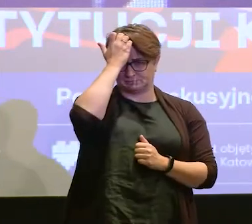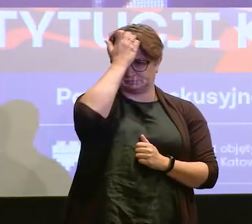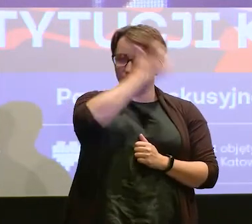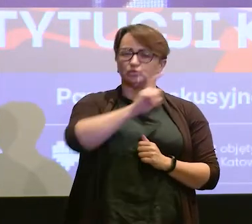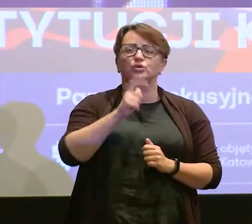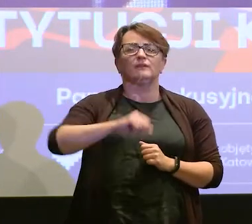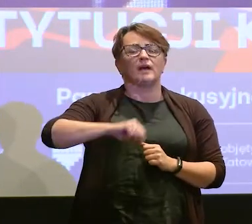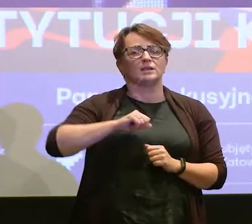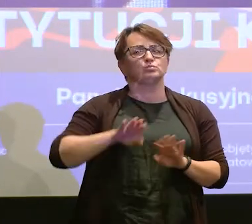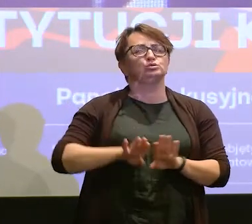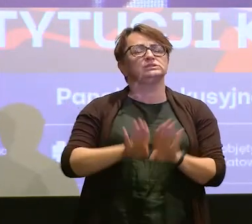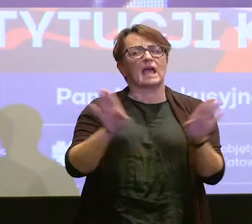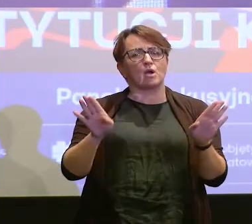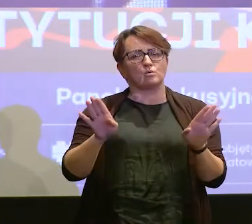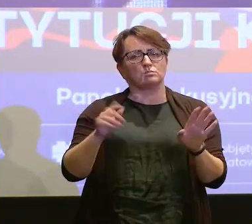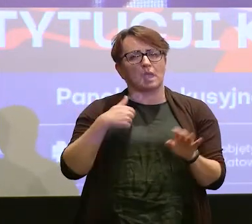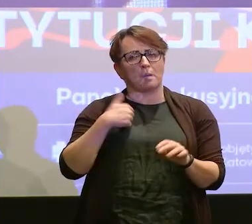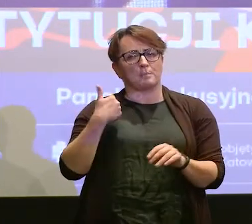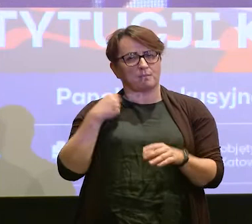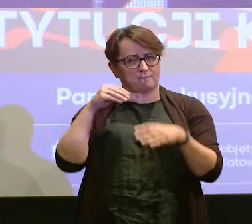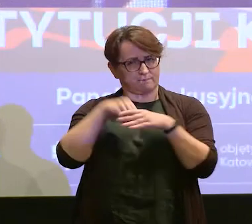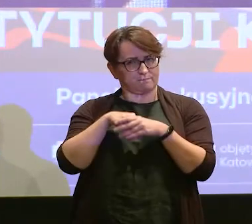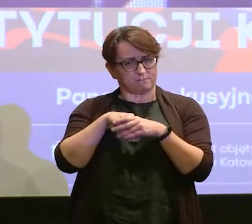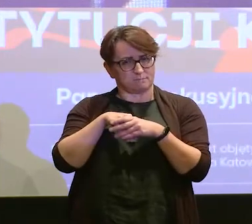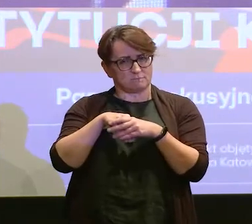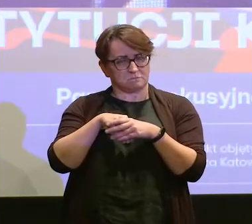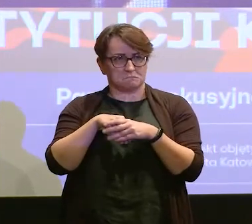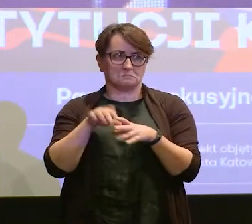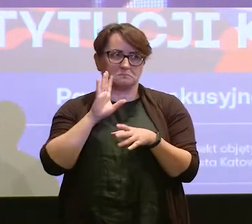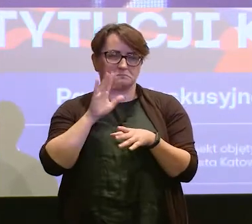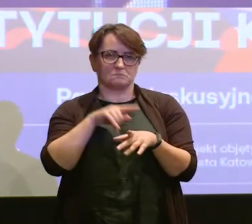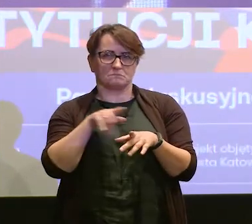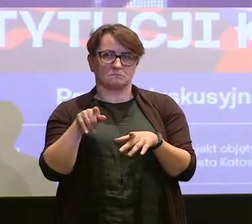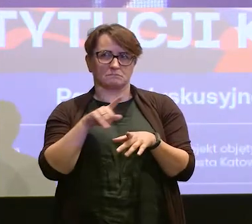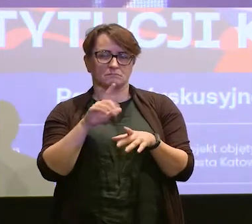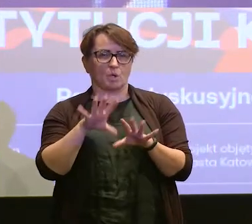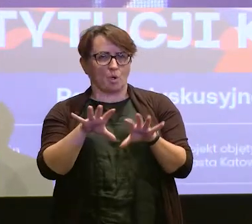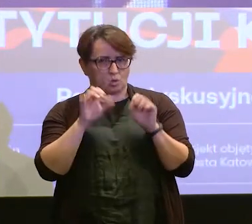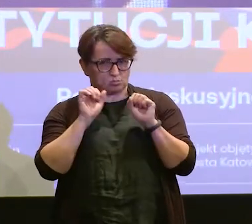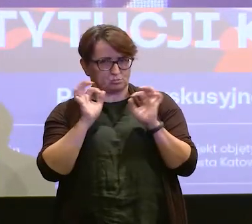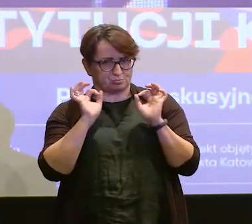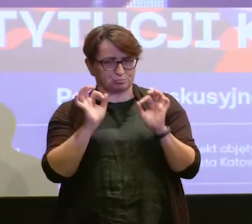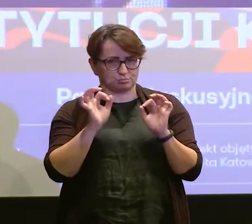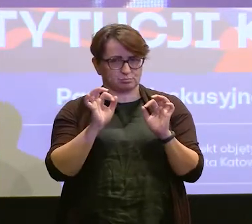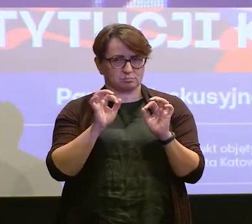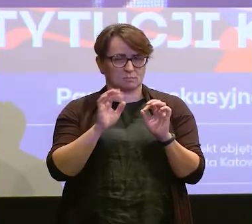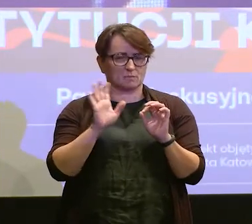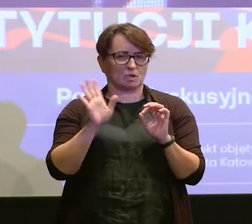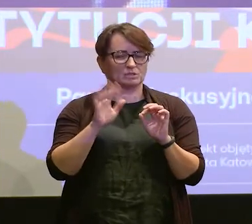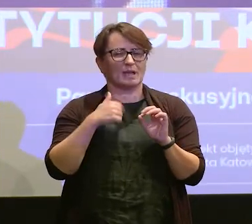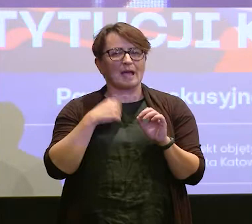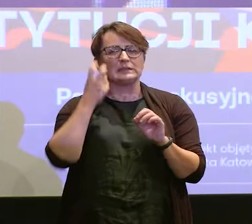Najfajniejsze muzeum, chyba w którym byłem, przynajmniej jeżeli chodzi o taki odbiór, chociaż ponieważ